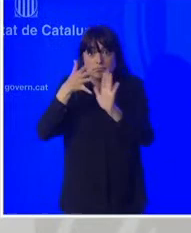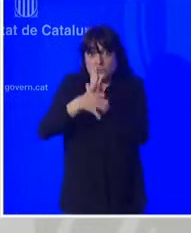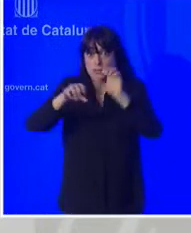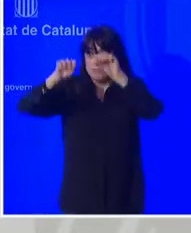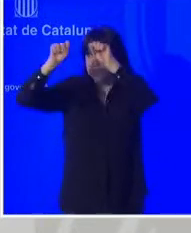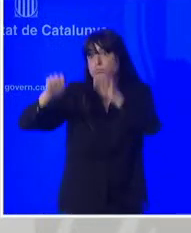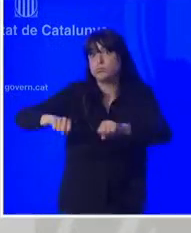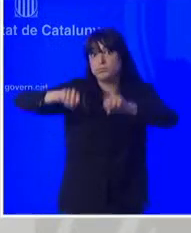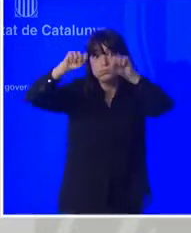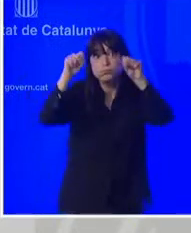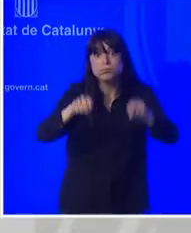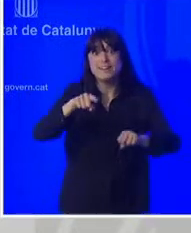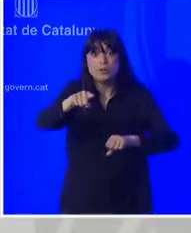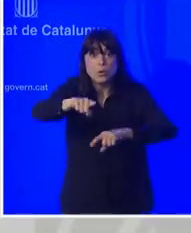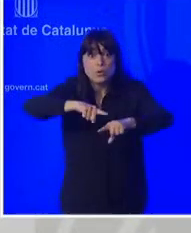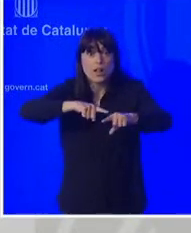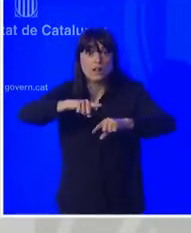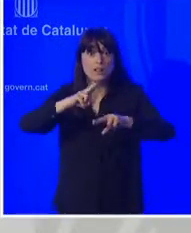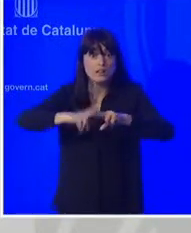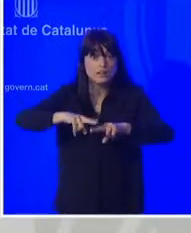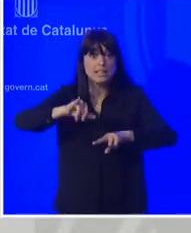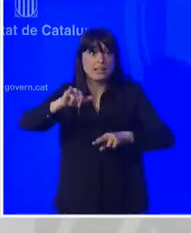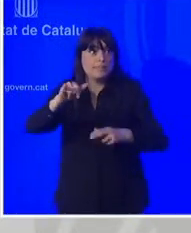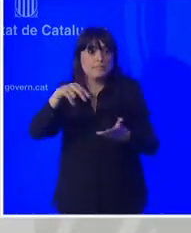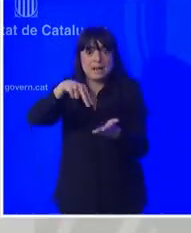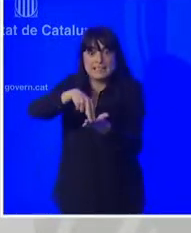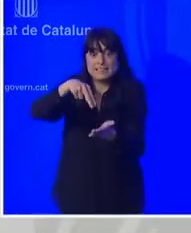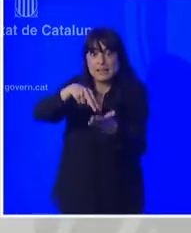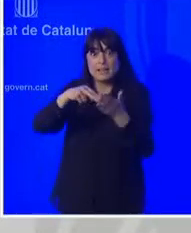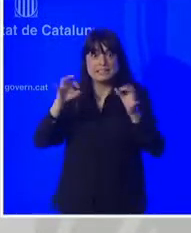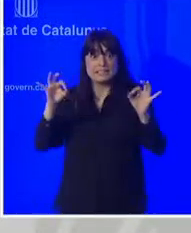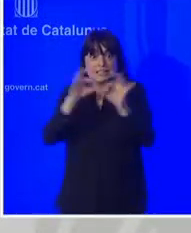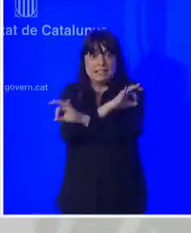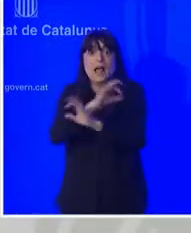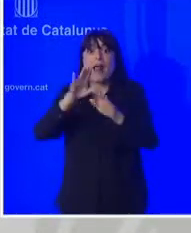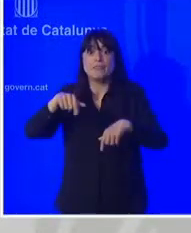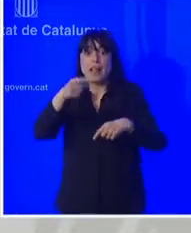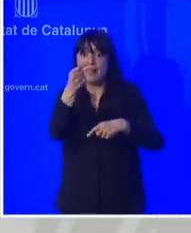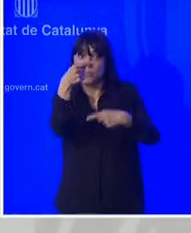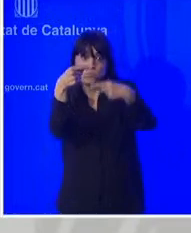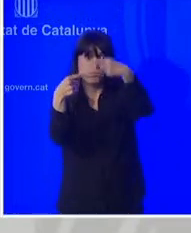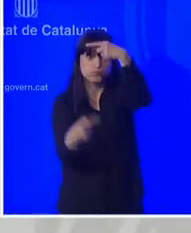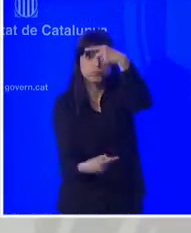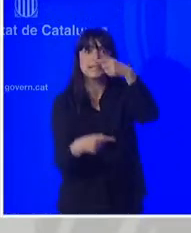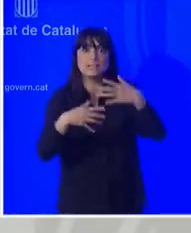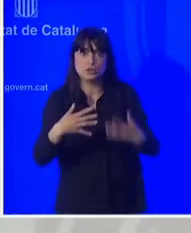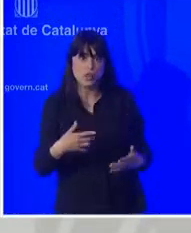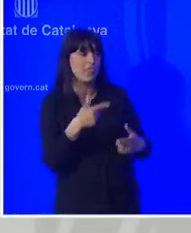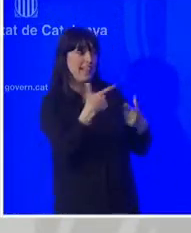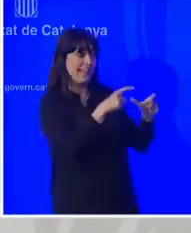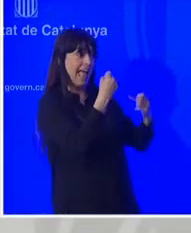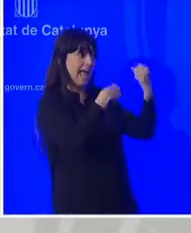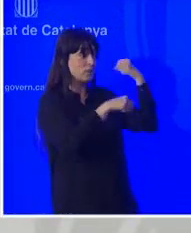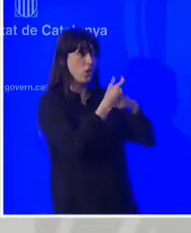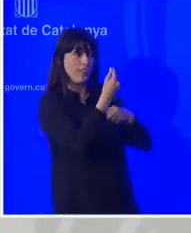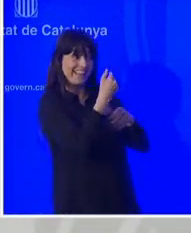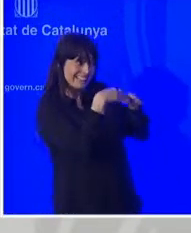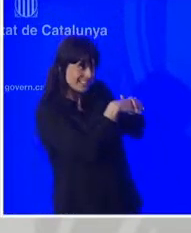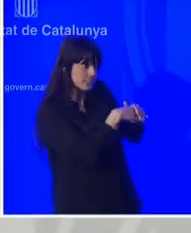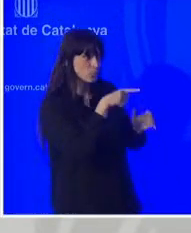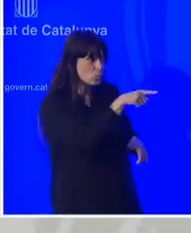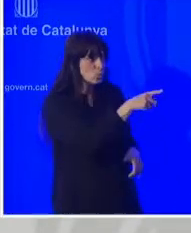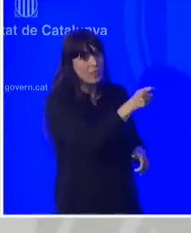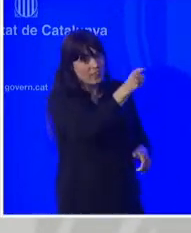com saben, d'organitzar esdeveniments presencials i amb la necessitat d'adaptar-los a aquells formats híbrids o